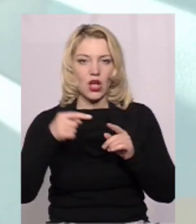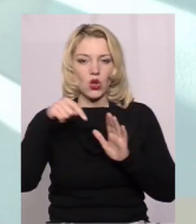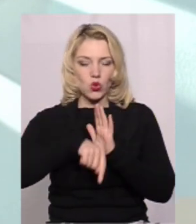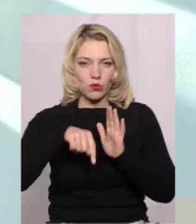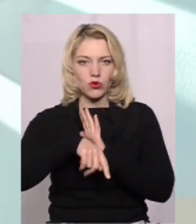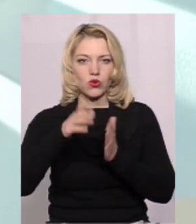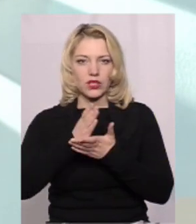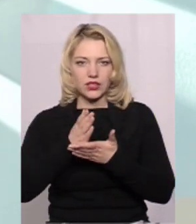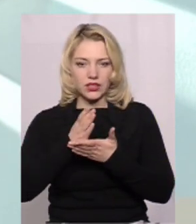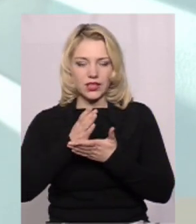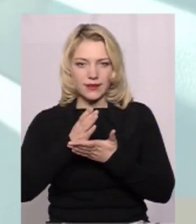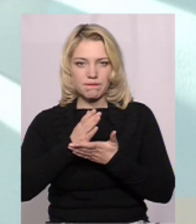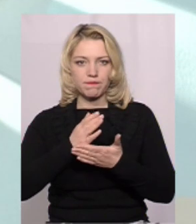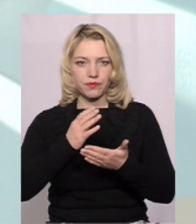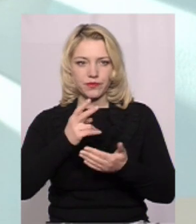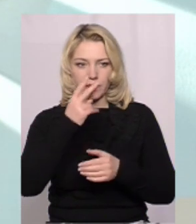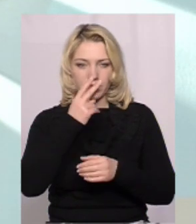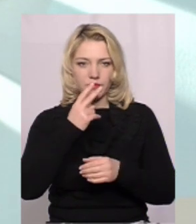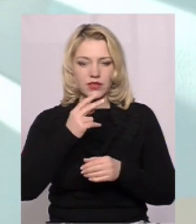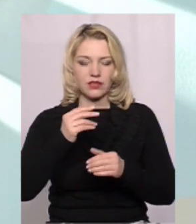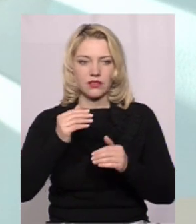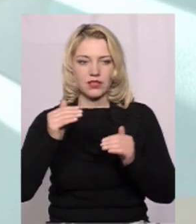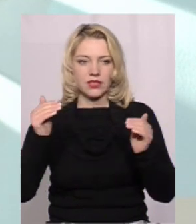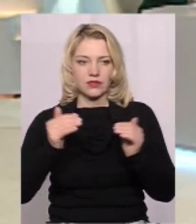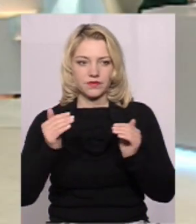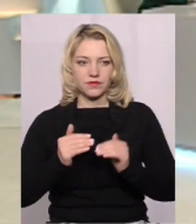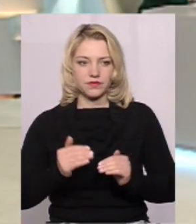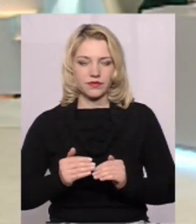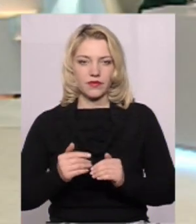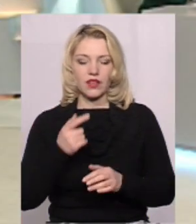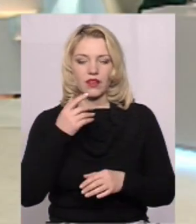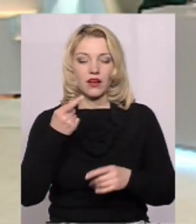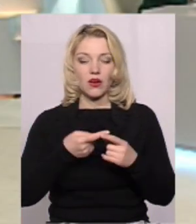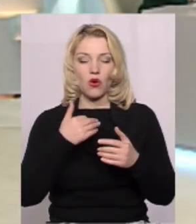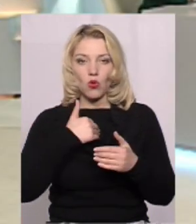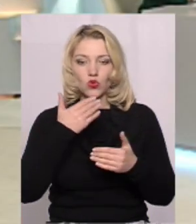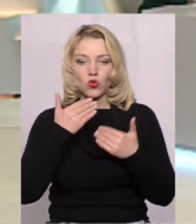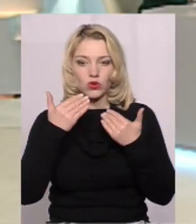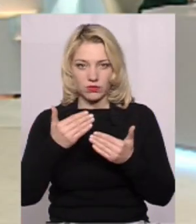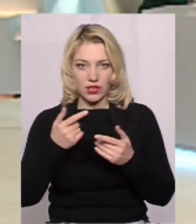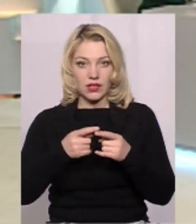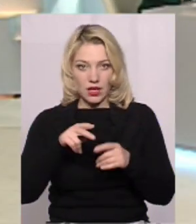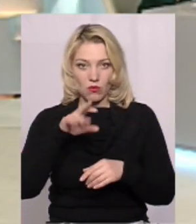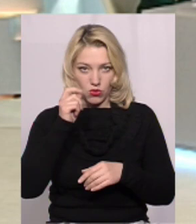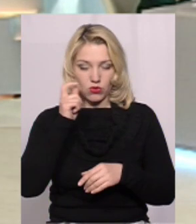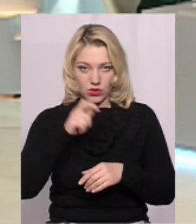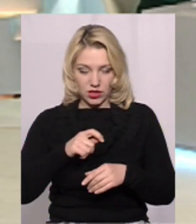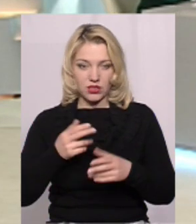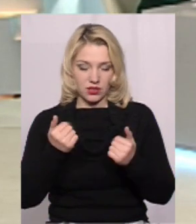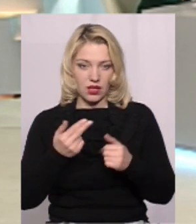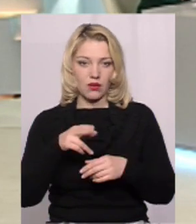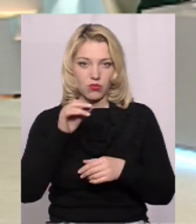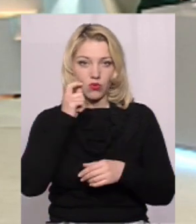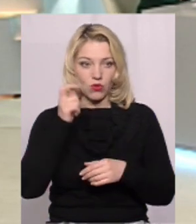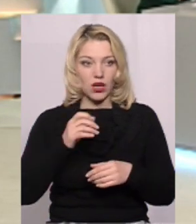Тобто є певна тенденція до зниження кількості. Уточні, будь ласка, це по Україні ви Це по Україні, я говорю. Так, і ще,